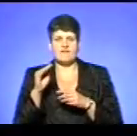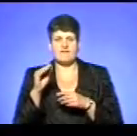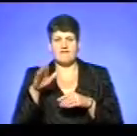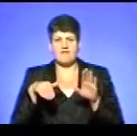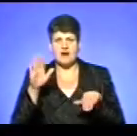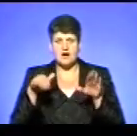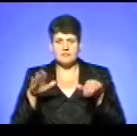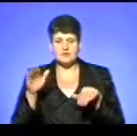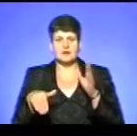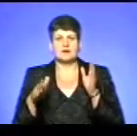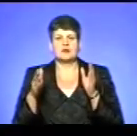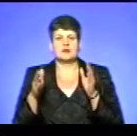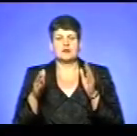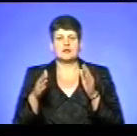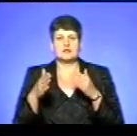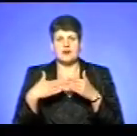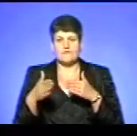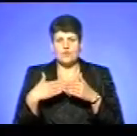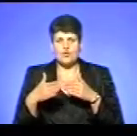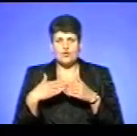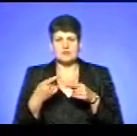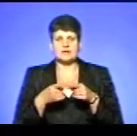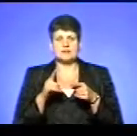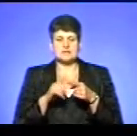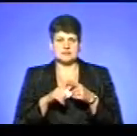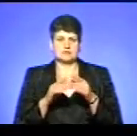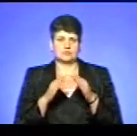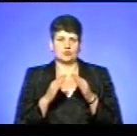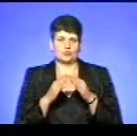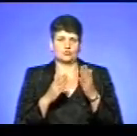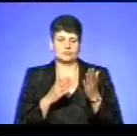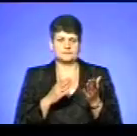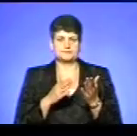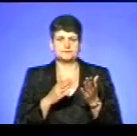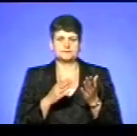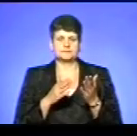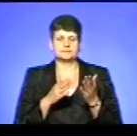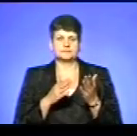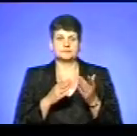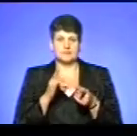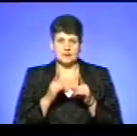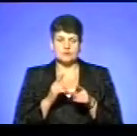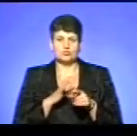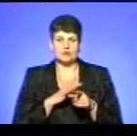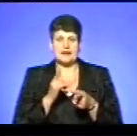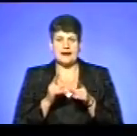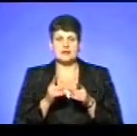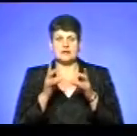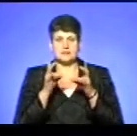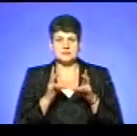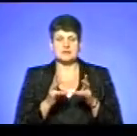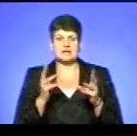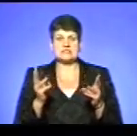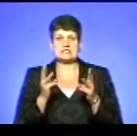огорожах і на воротах цих приватних домогосподарствах. І дійсно, була реальна небезпека в